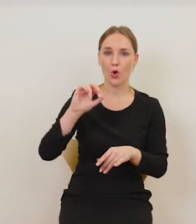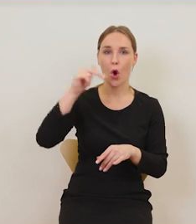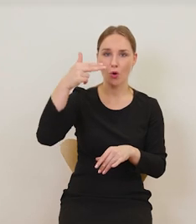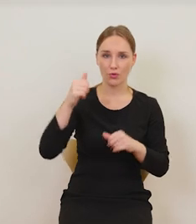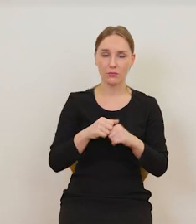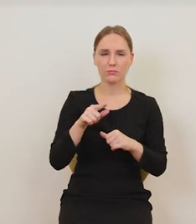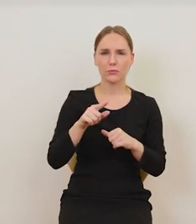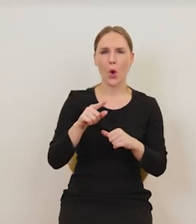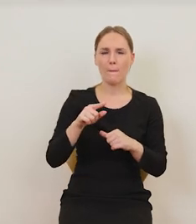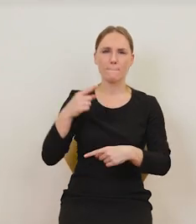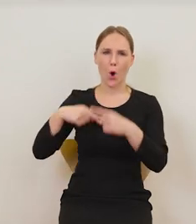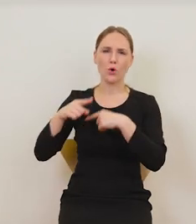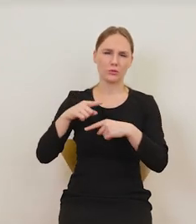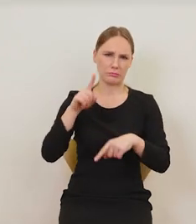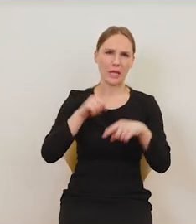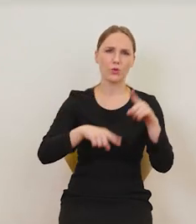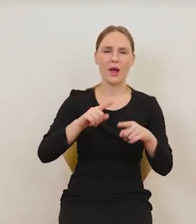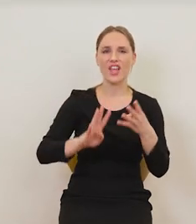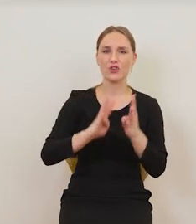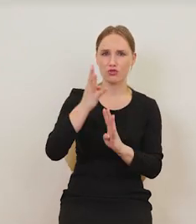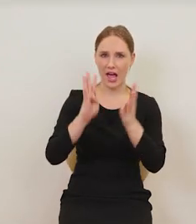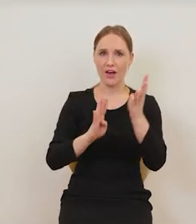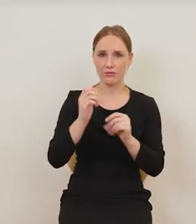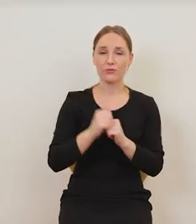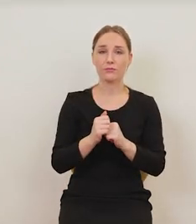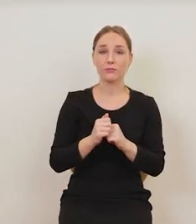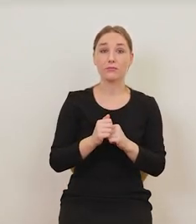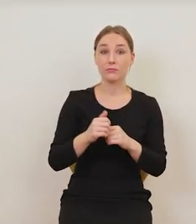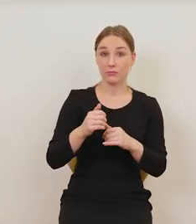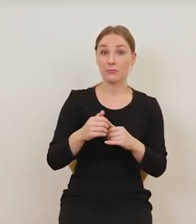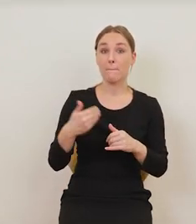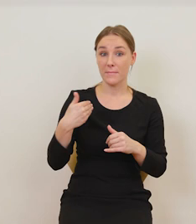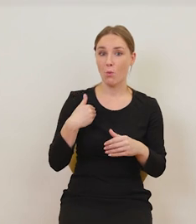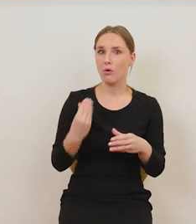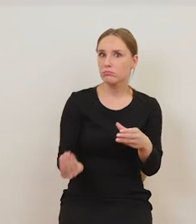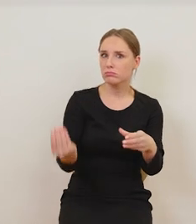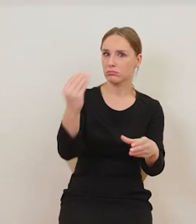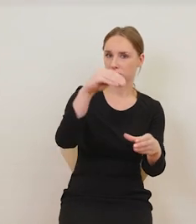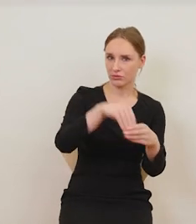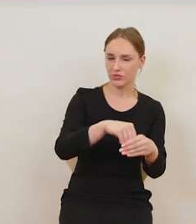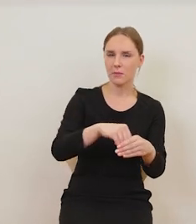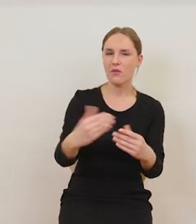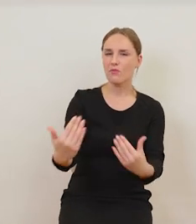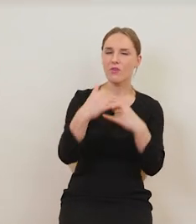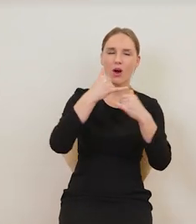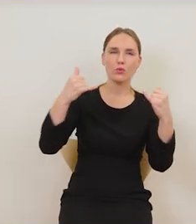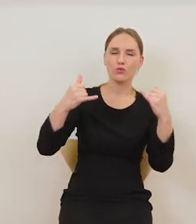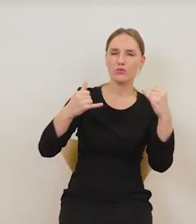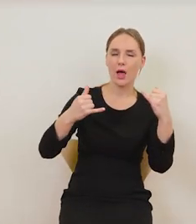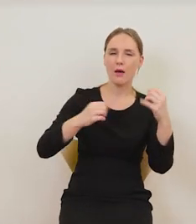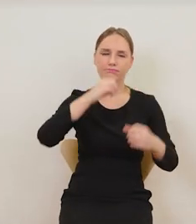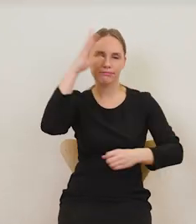pochodzenia naturalnego z krzewów, który był dodawany do tego trunku i wywoływał różnego rodzaju wizje,